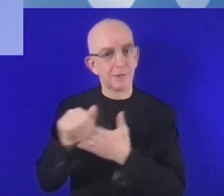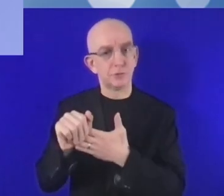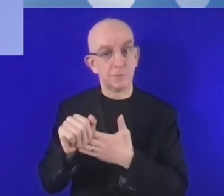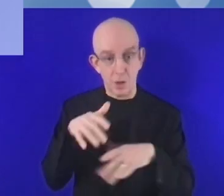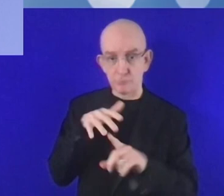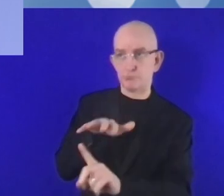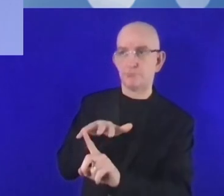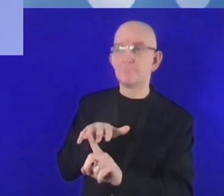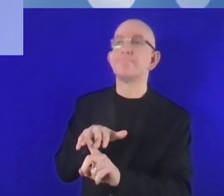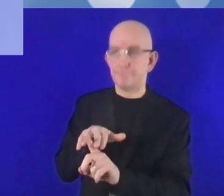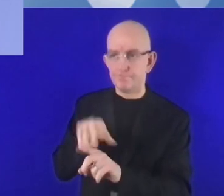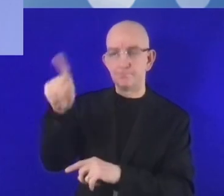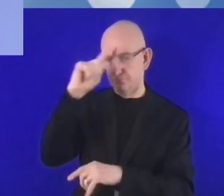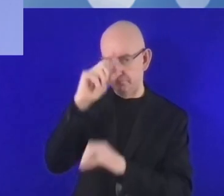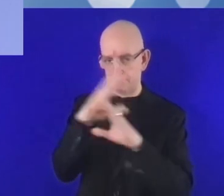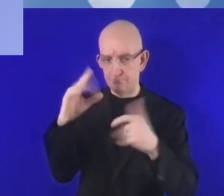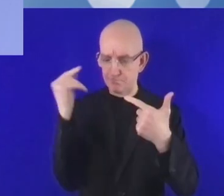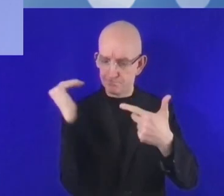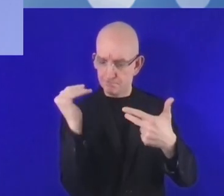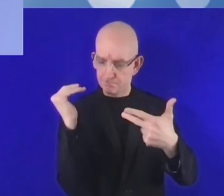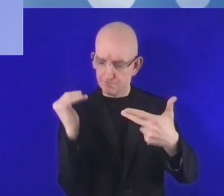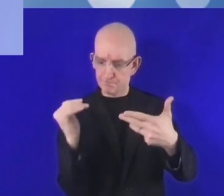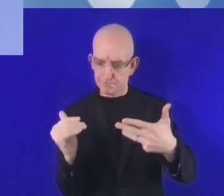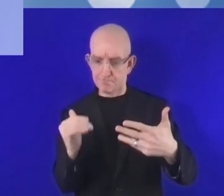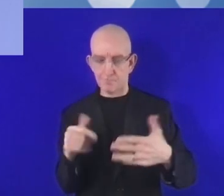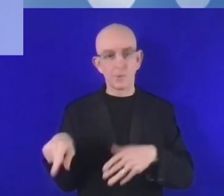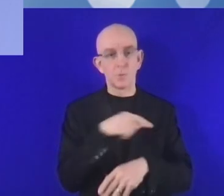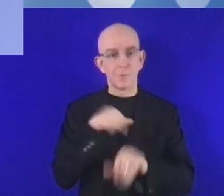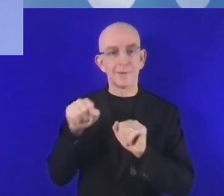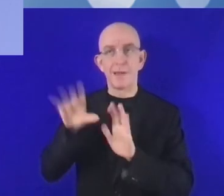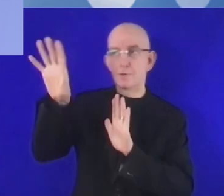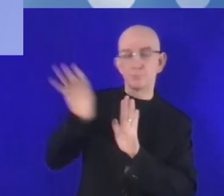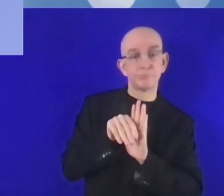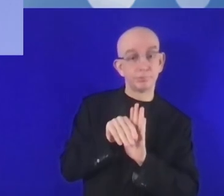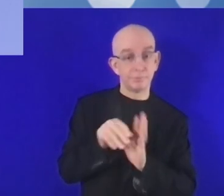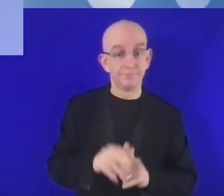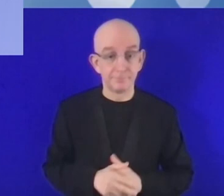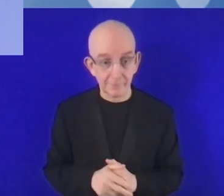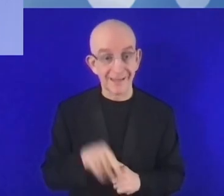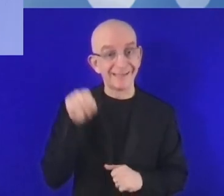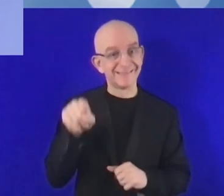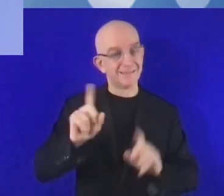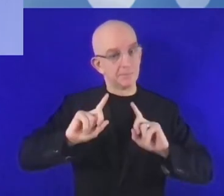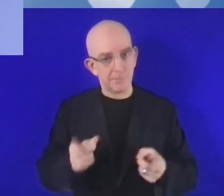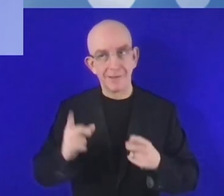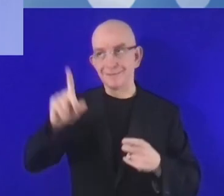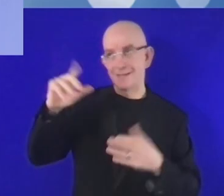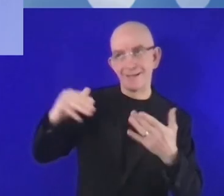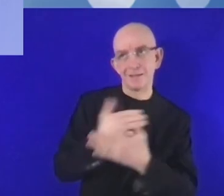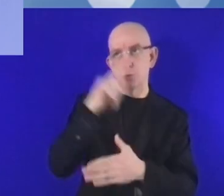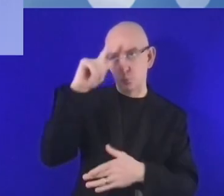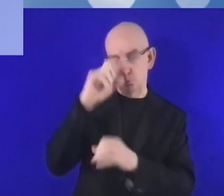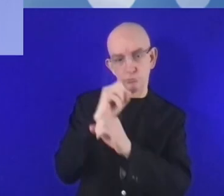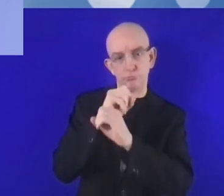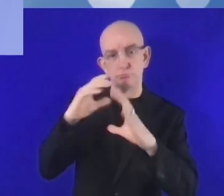ينشغلوا في هذا التطور. يجب أن ينظروا بشكل جديد وأن